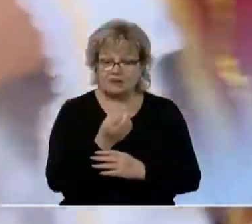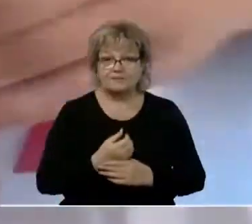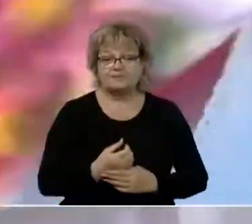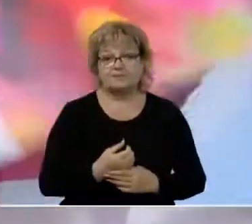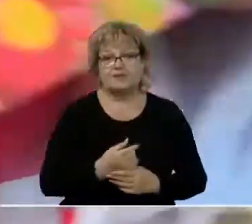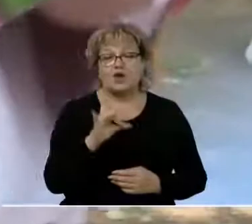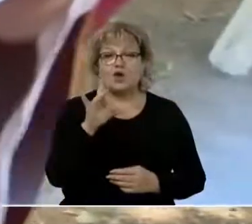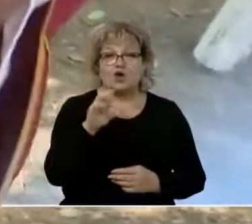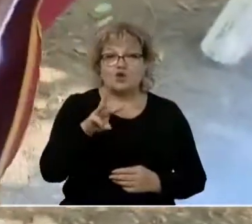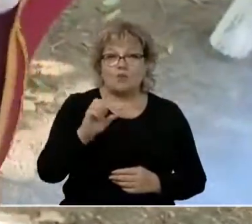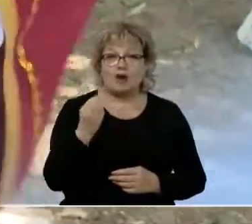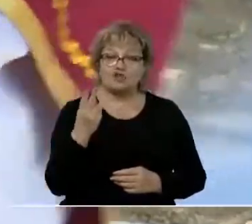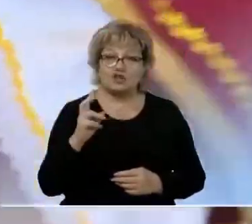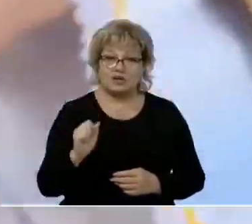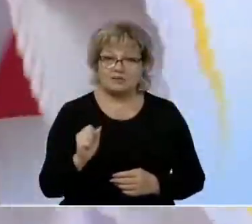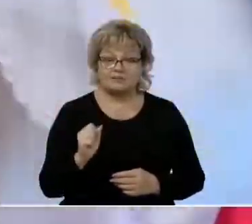Ромашка.